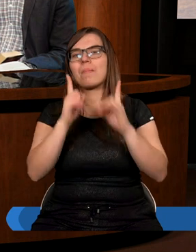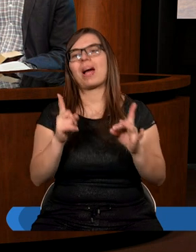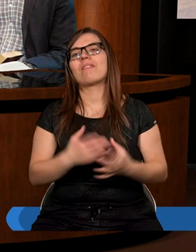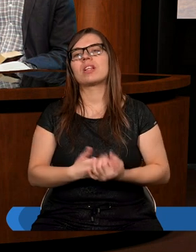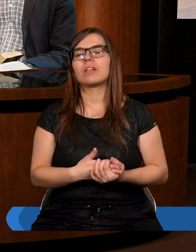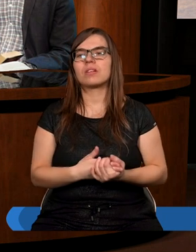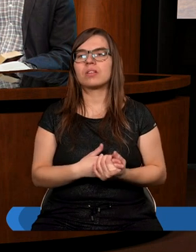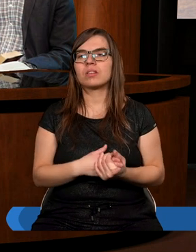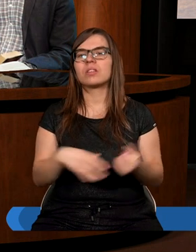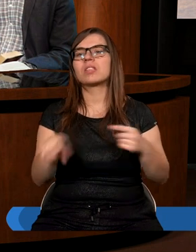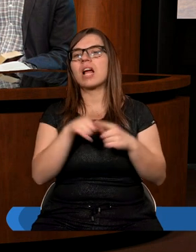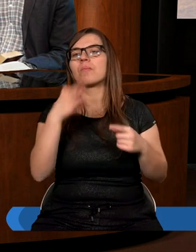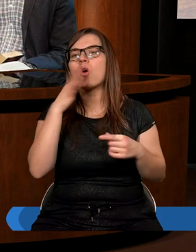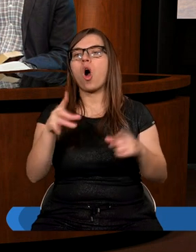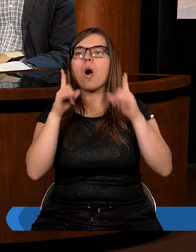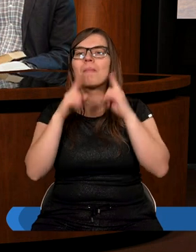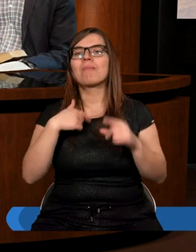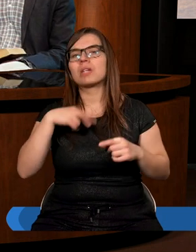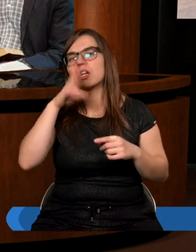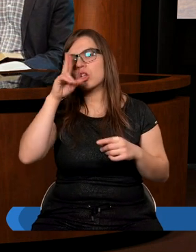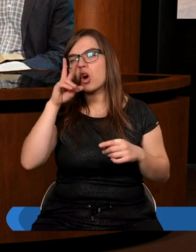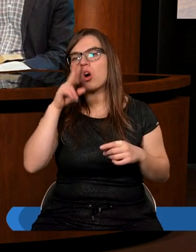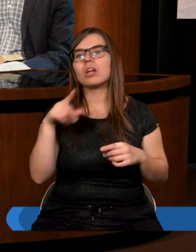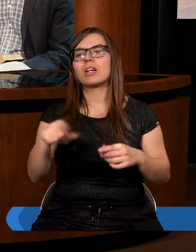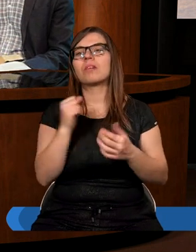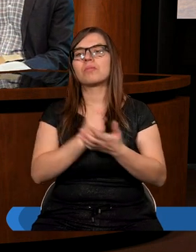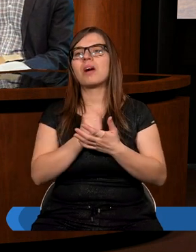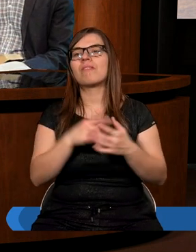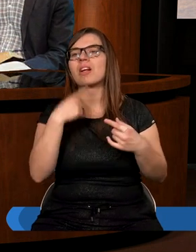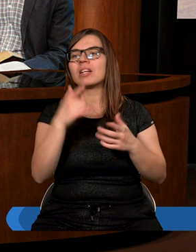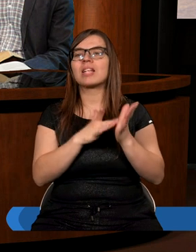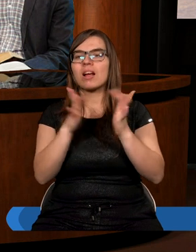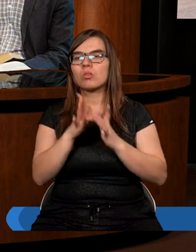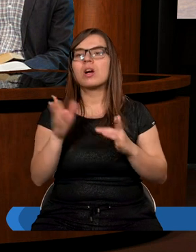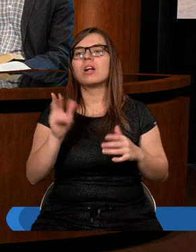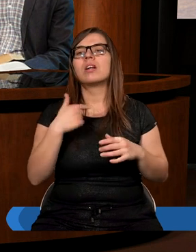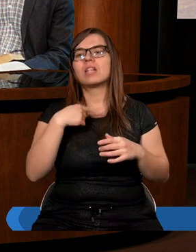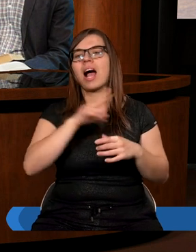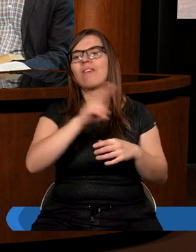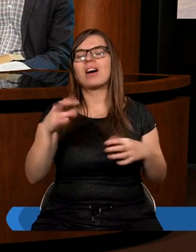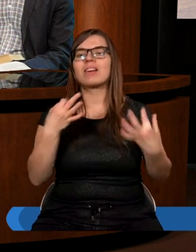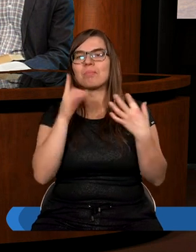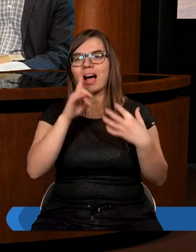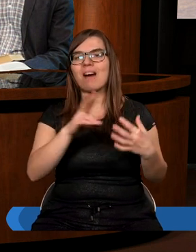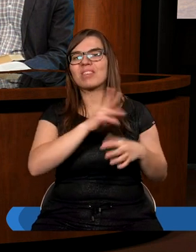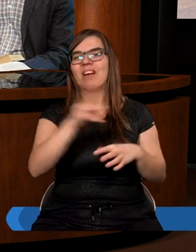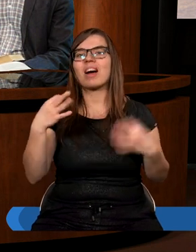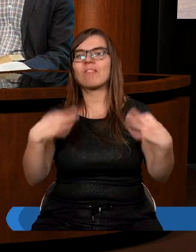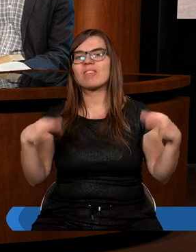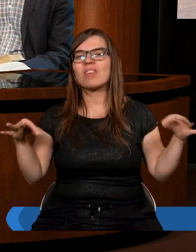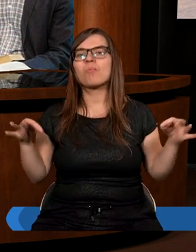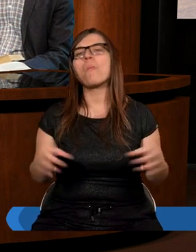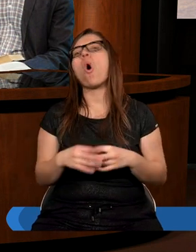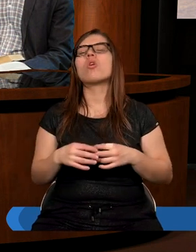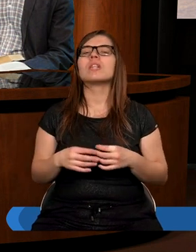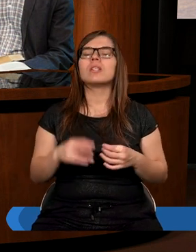Jak mówimy o prawdzie, to mi się kojarzą słowa Jezusa, kiedy powiedział prawda was wyzwoli. Ta prawda, oprócz tego właśnie tak